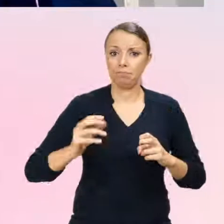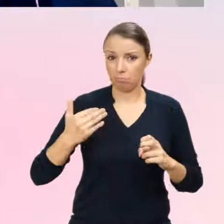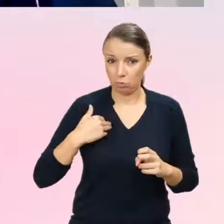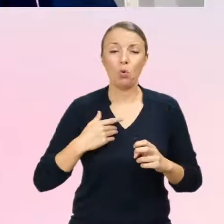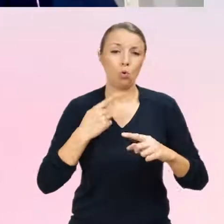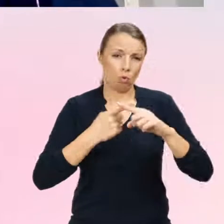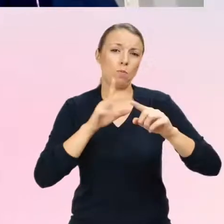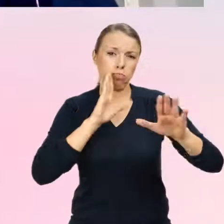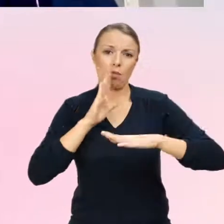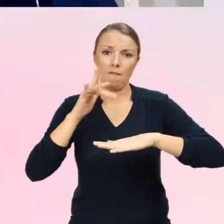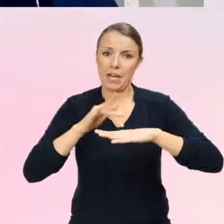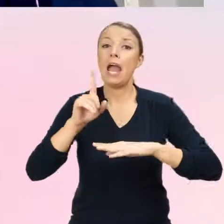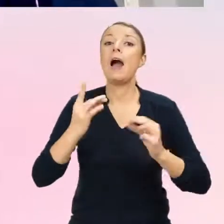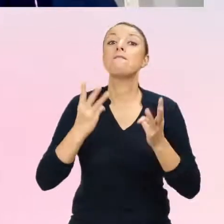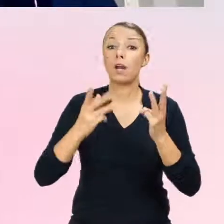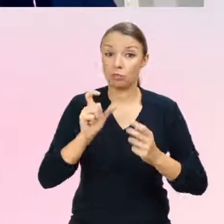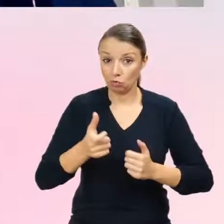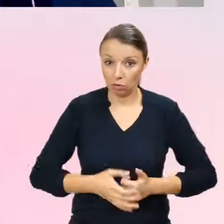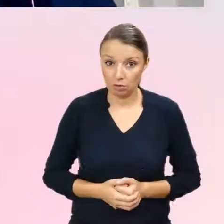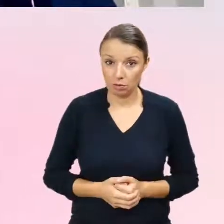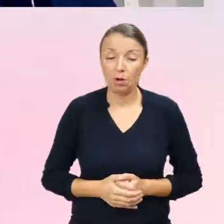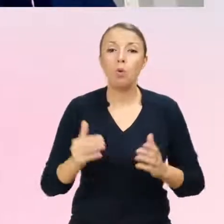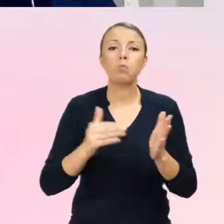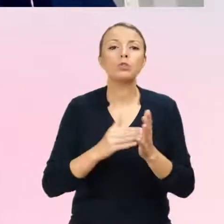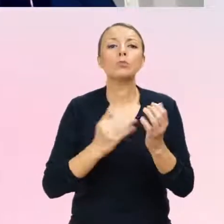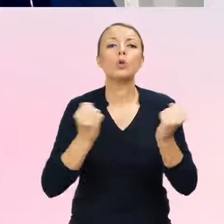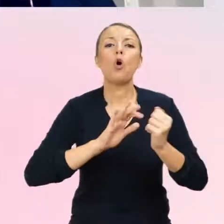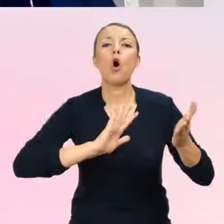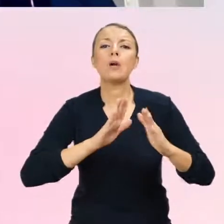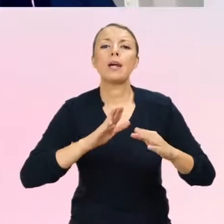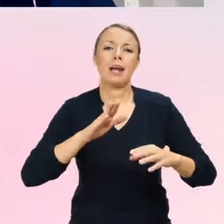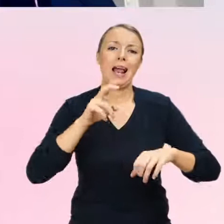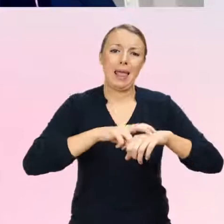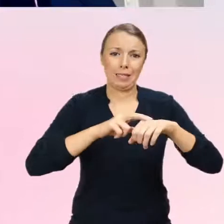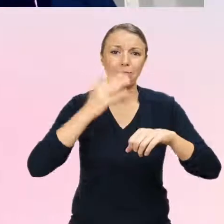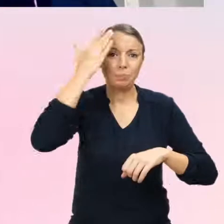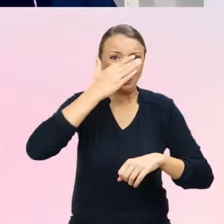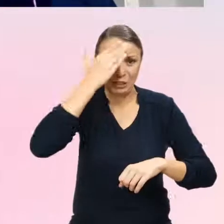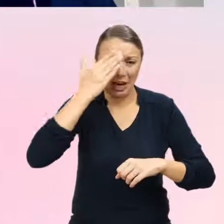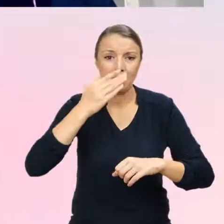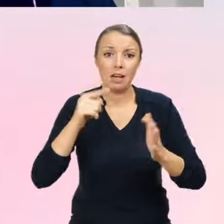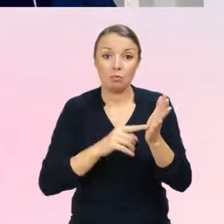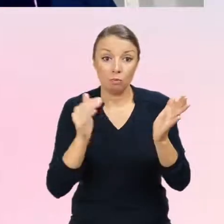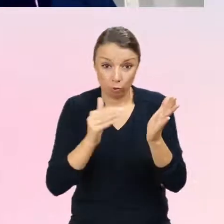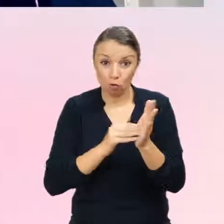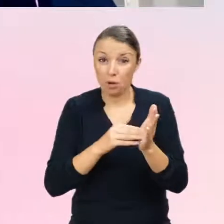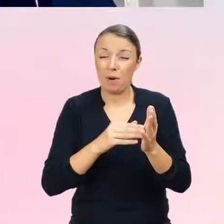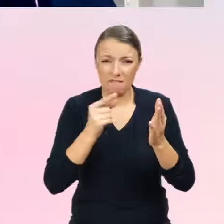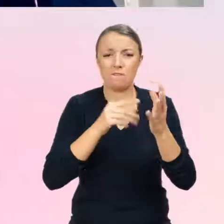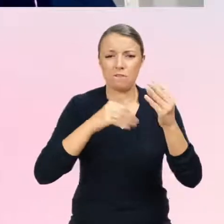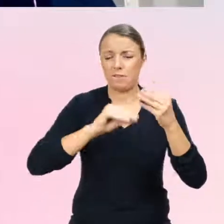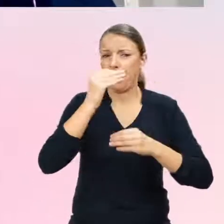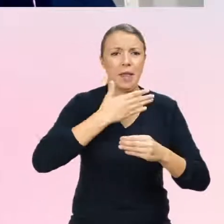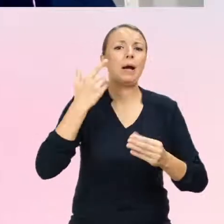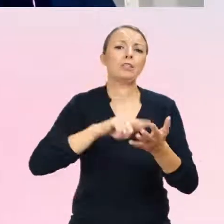tego badania? To, że zapotrzebowanie na opiekę psychiatryczną nie zmniejszyło się, a stosowanie, nawet